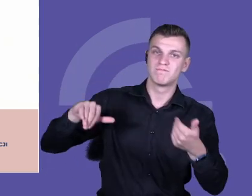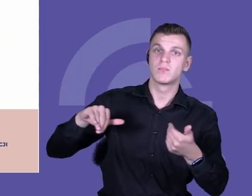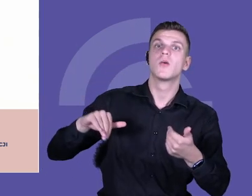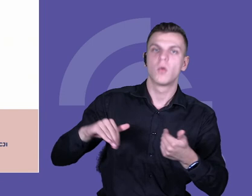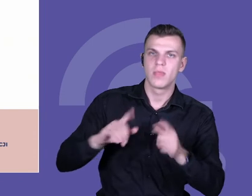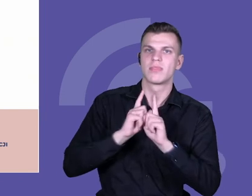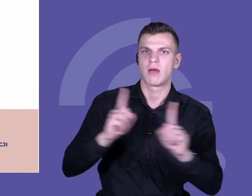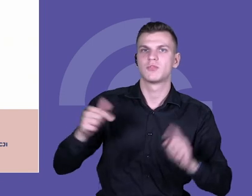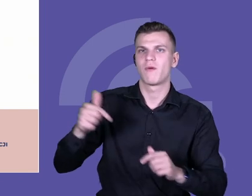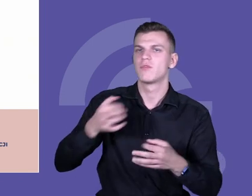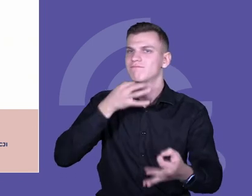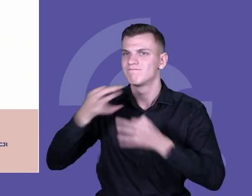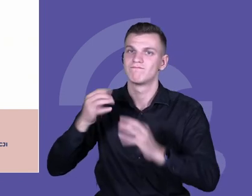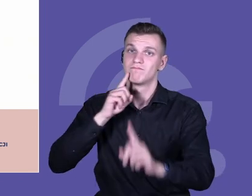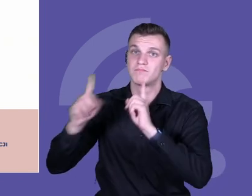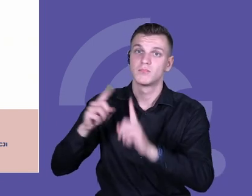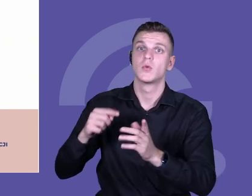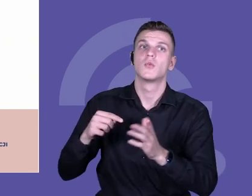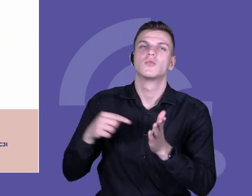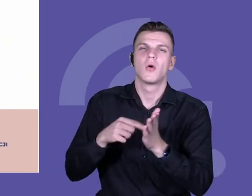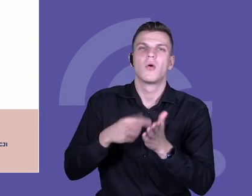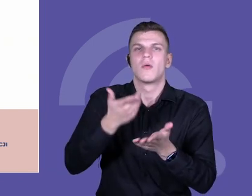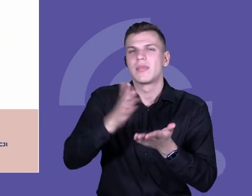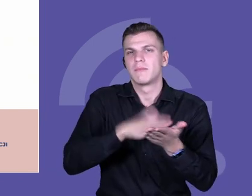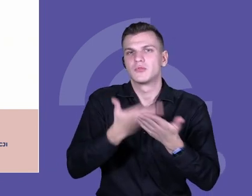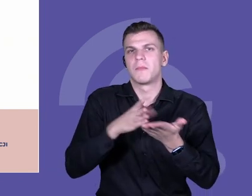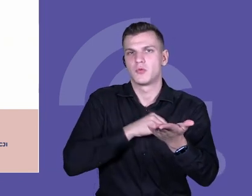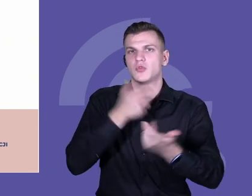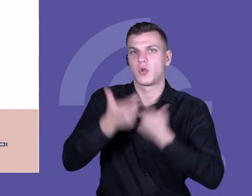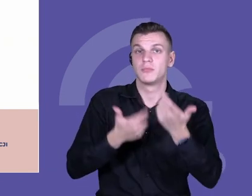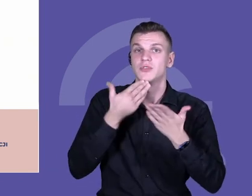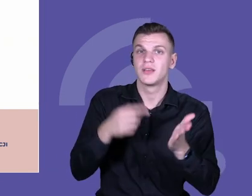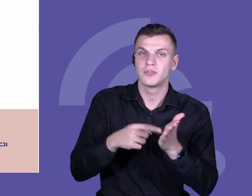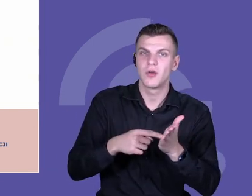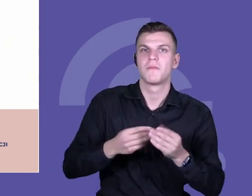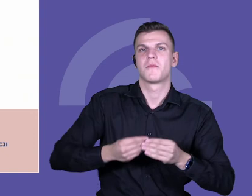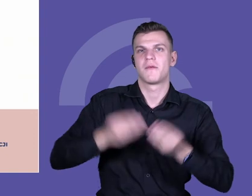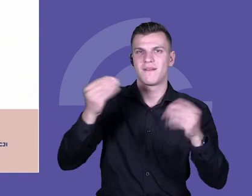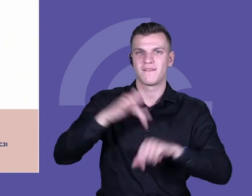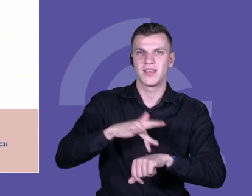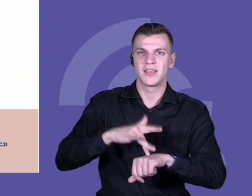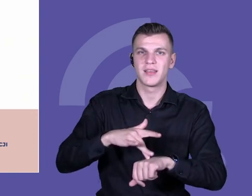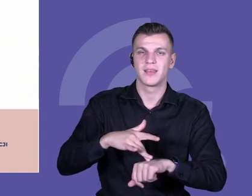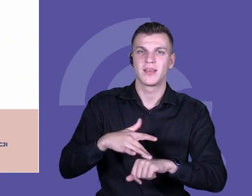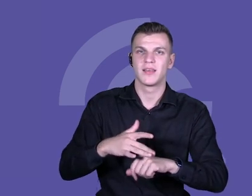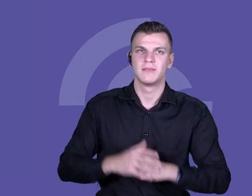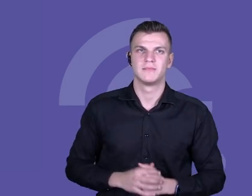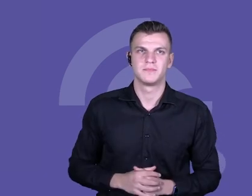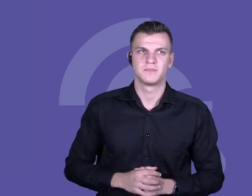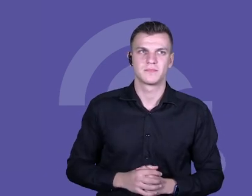mechanizmów, które pozwala na dokonanie tego. Jeżeli dostosowujemy naszą praktykę jako wynik tego